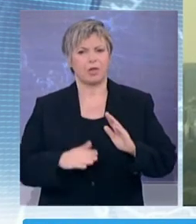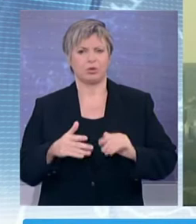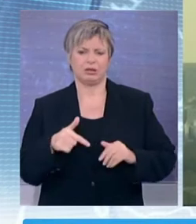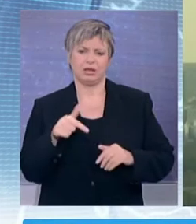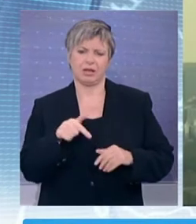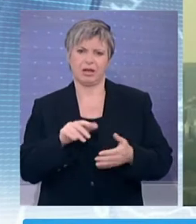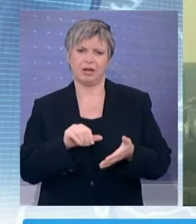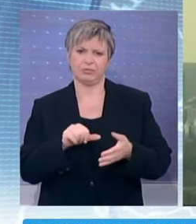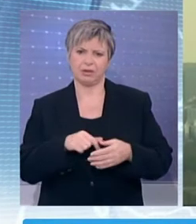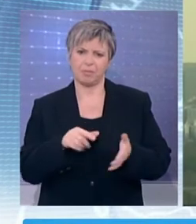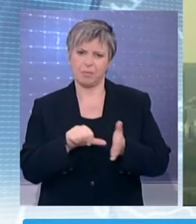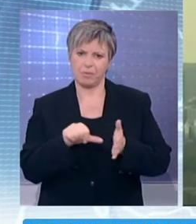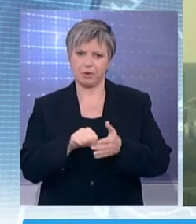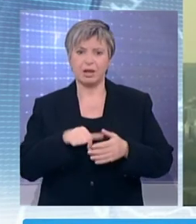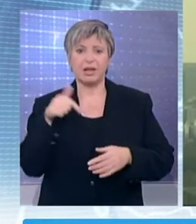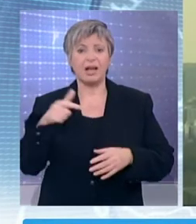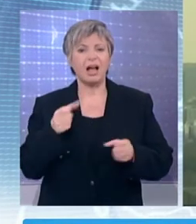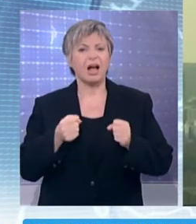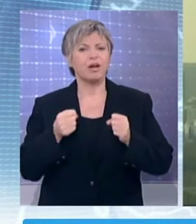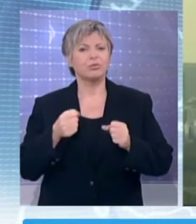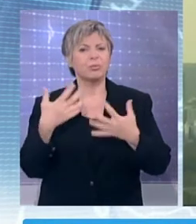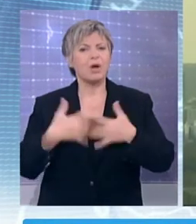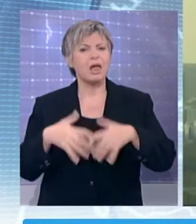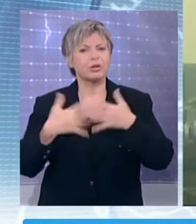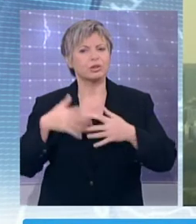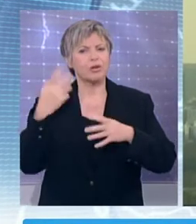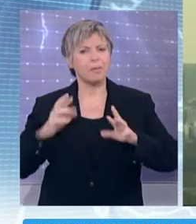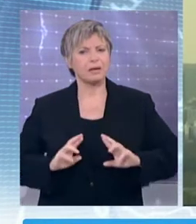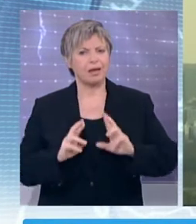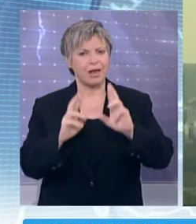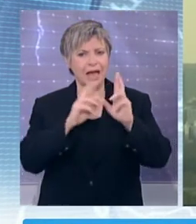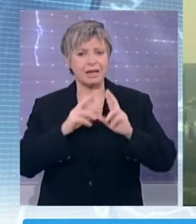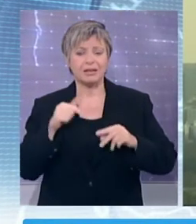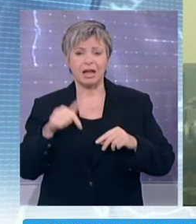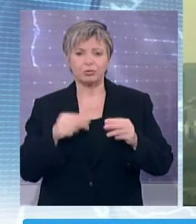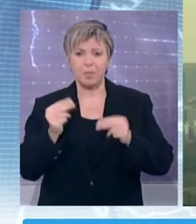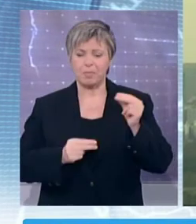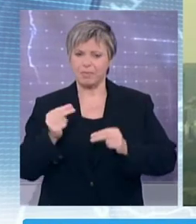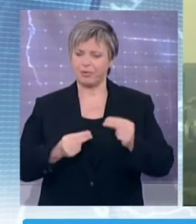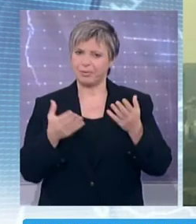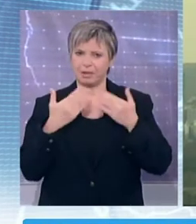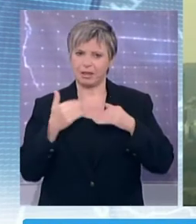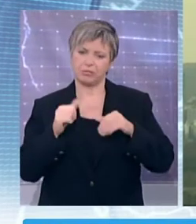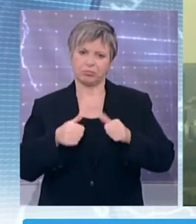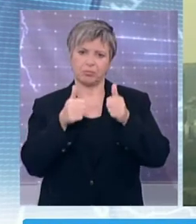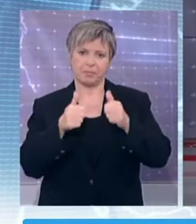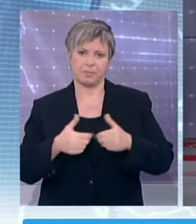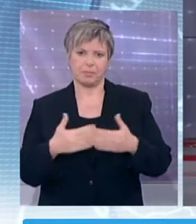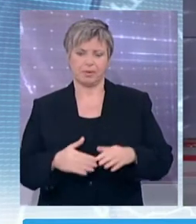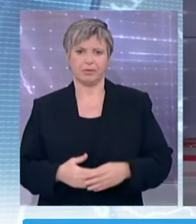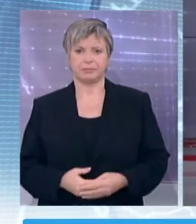Πρωτεύουσας. Η εταιρεία που διαχειρίζεται το πυρηνικό εργοστάσιο της Φουκουσίμα Νταΐτσι ανακοίνωσε πως δεν υπάρχουν προς το παρόν προβλήματα στις εγκαταστάσεις.